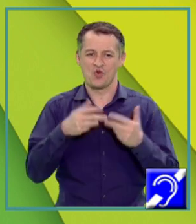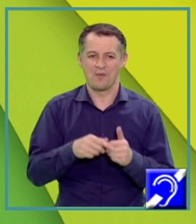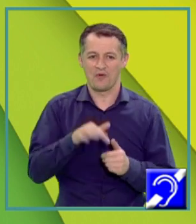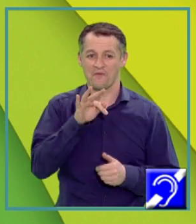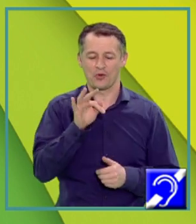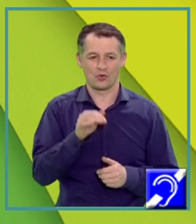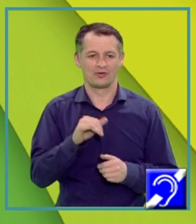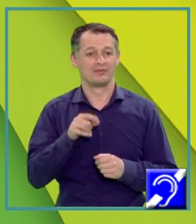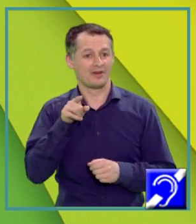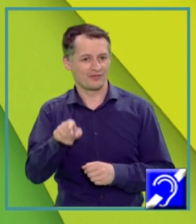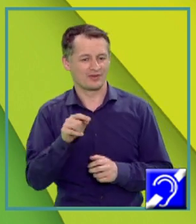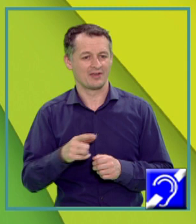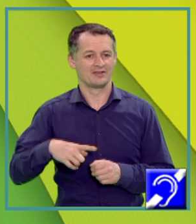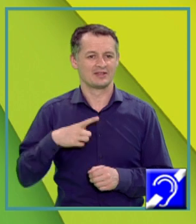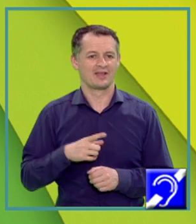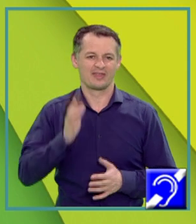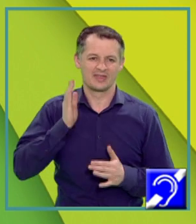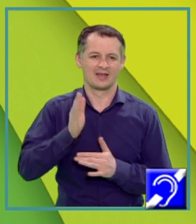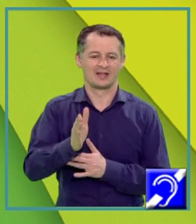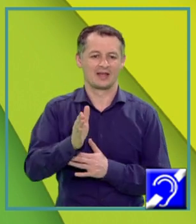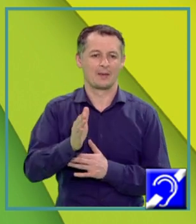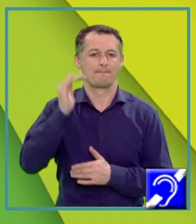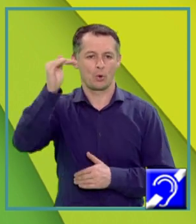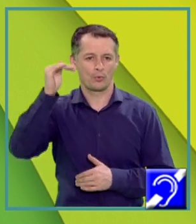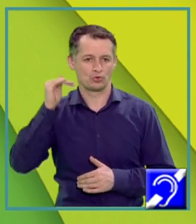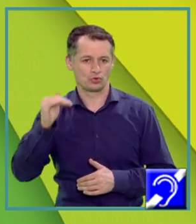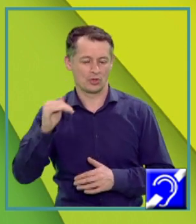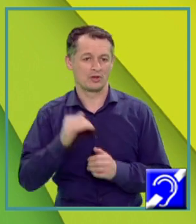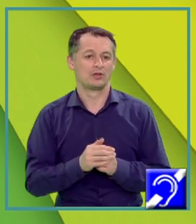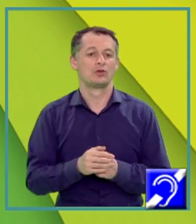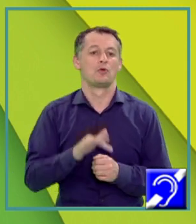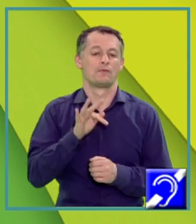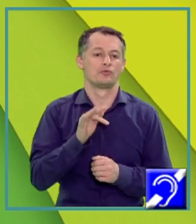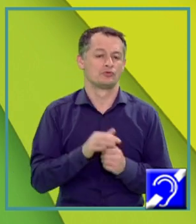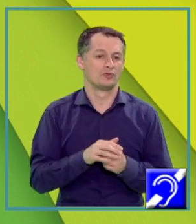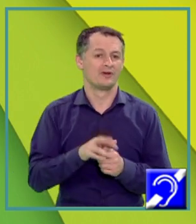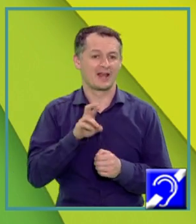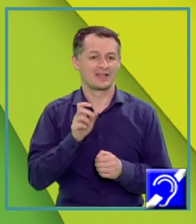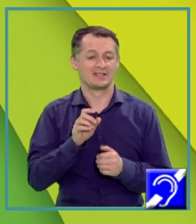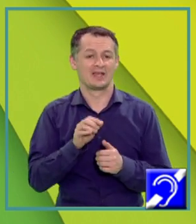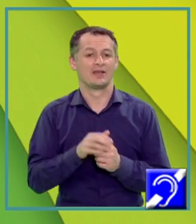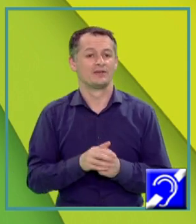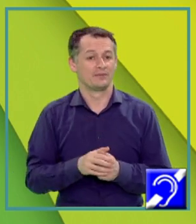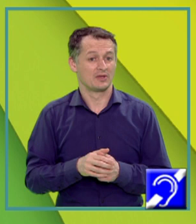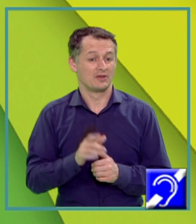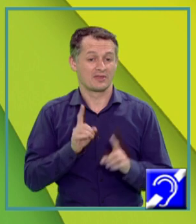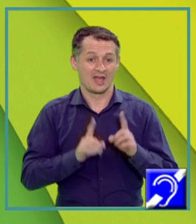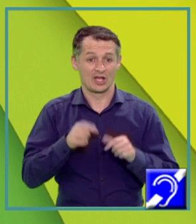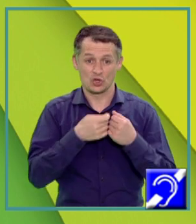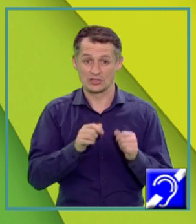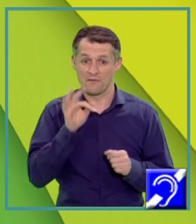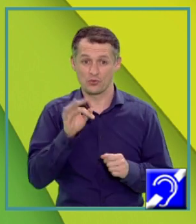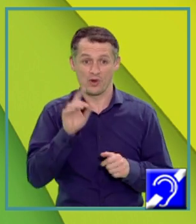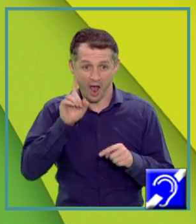fotonilor incidenți este direct proporțional cu fluxul radiației incidente, evident, în cazul în care toți